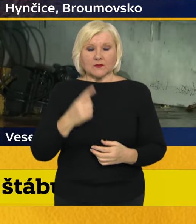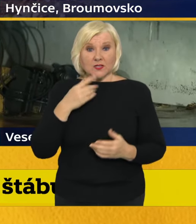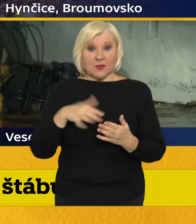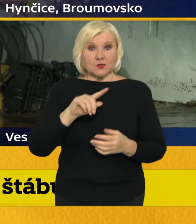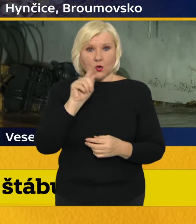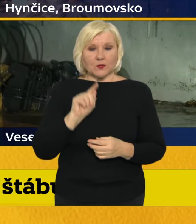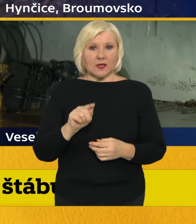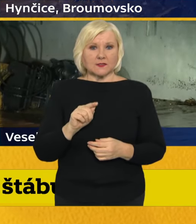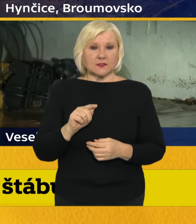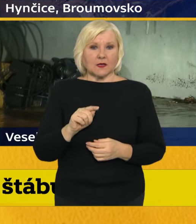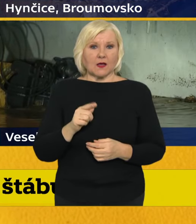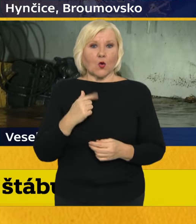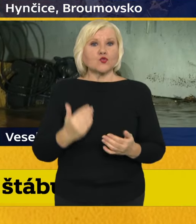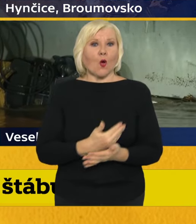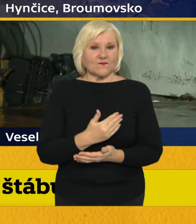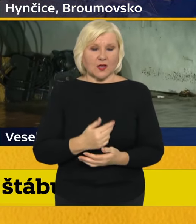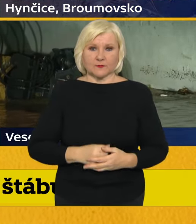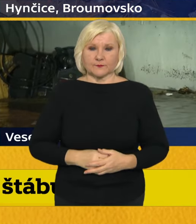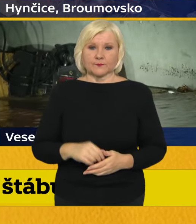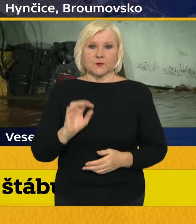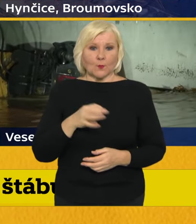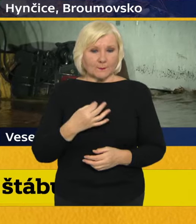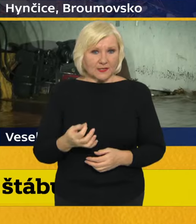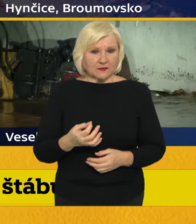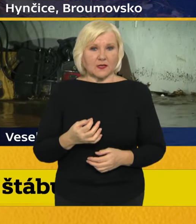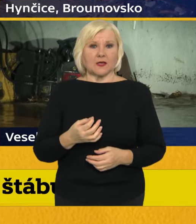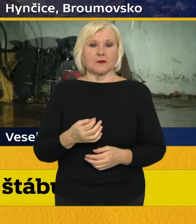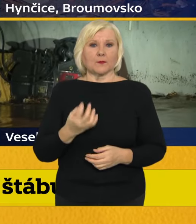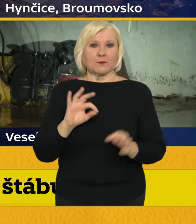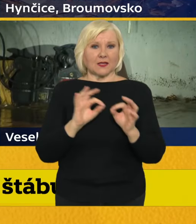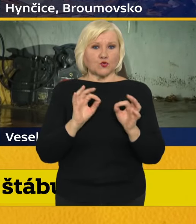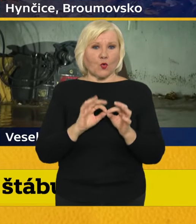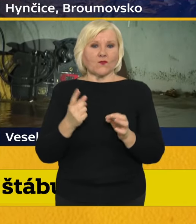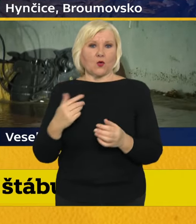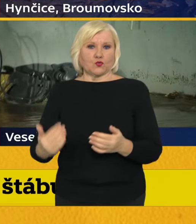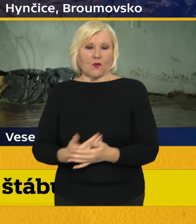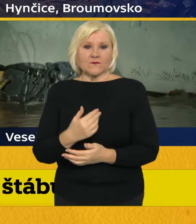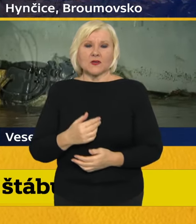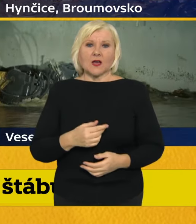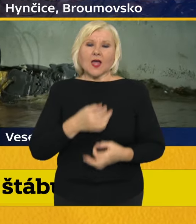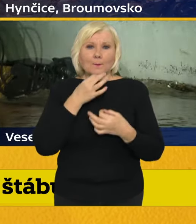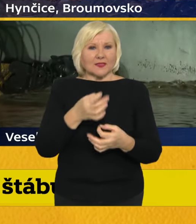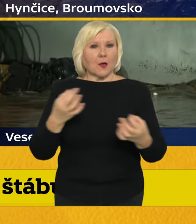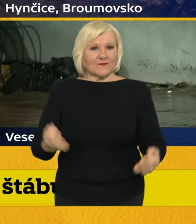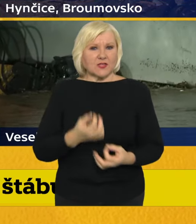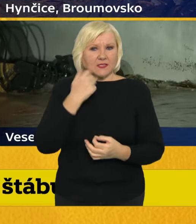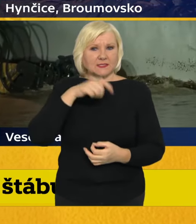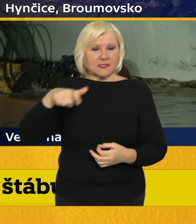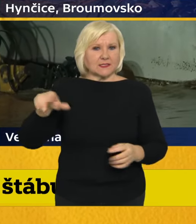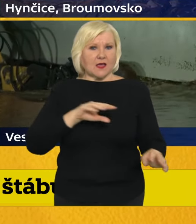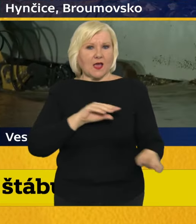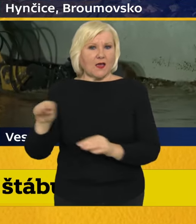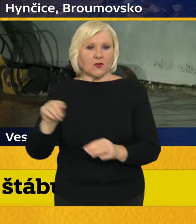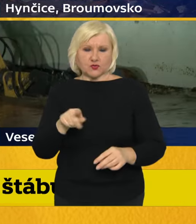paní Brychtová znovy. Dobrý den, Daniela Brychtová, Televizinová. A já bych měla první otázku na ty evakuované. Vy jste zmiňovali, jestli se nepletu 13